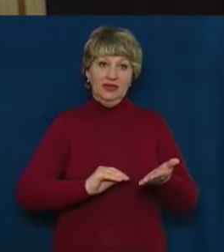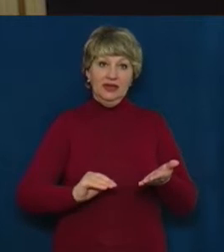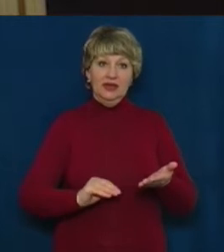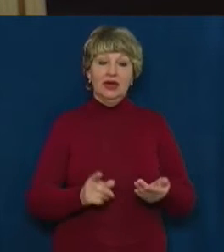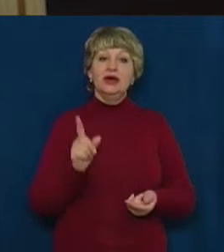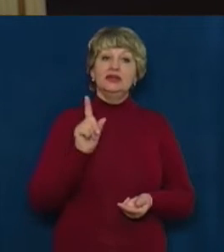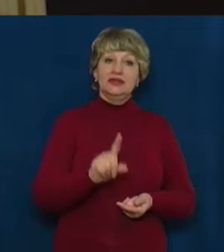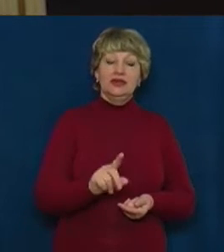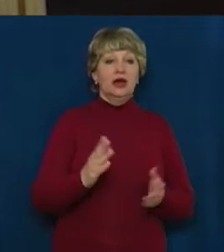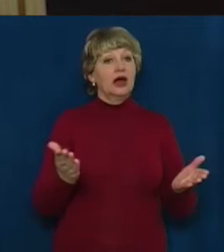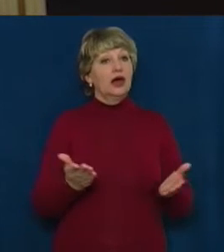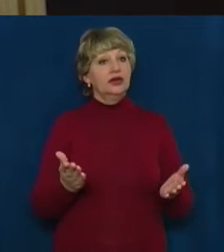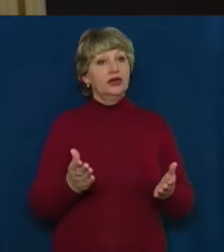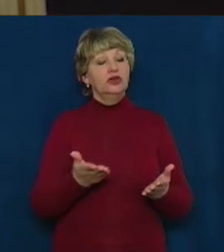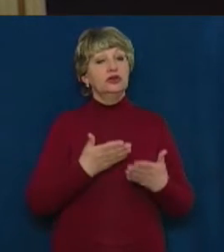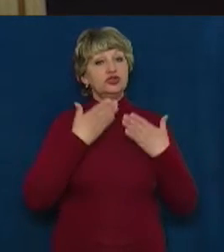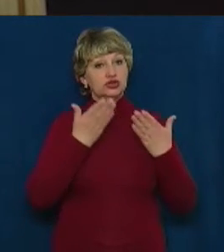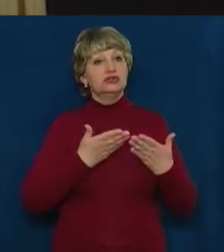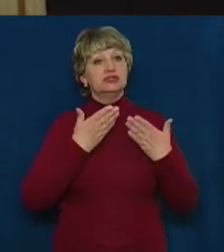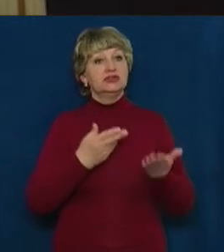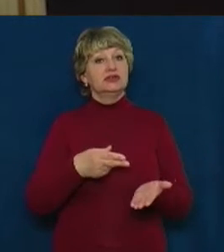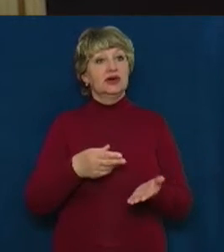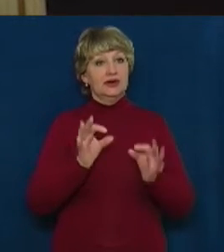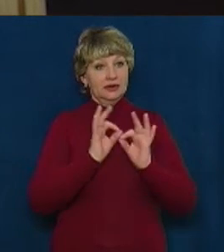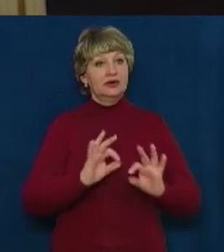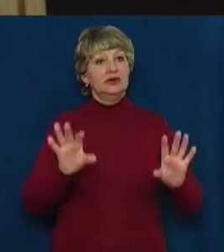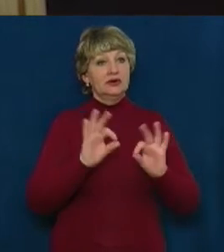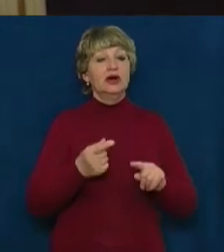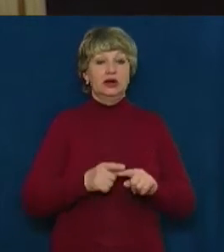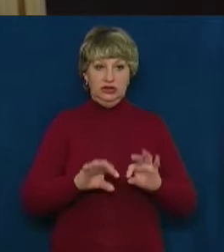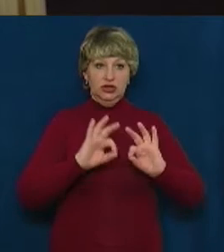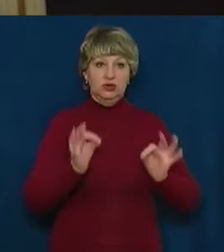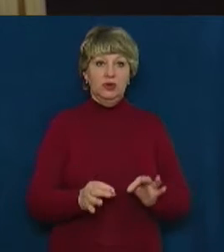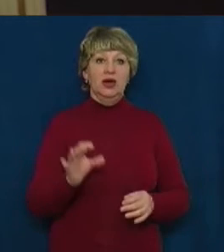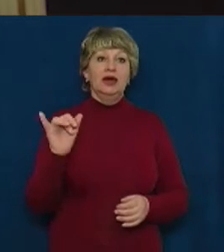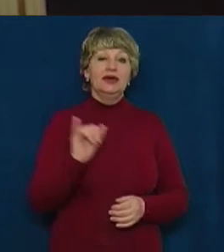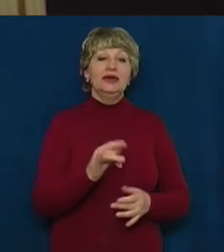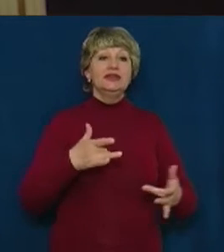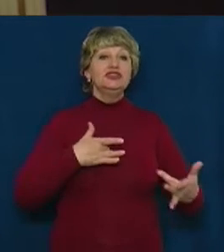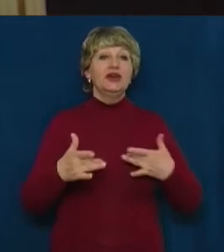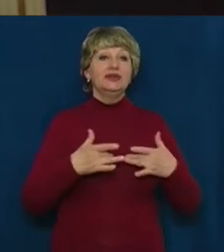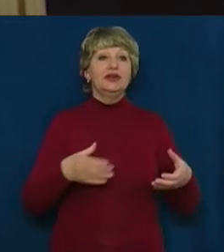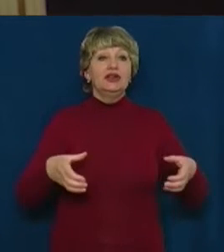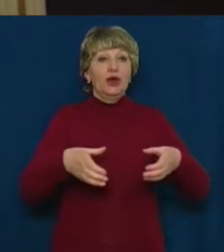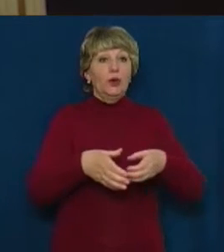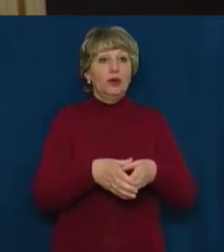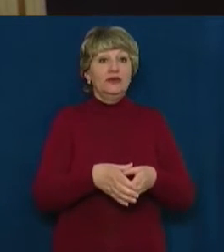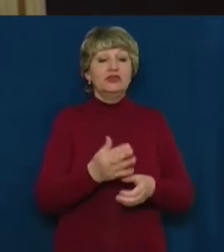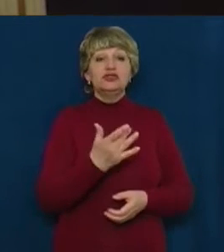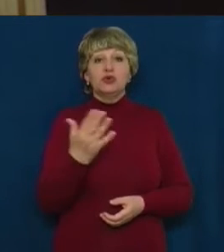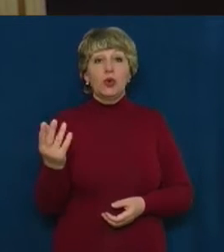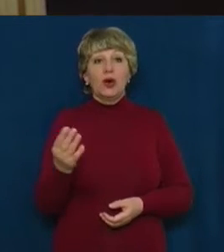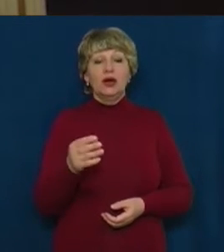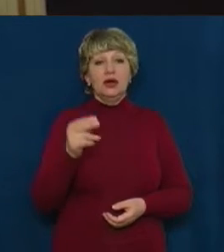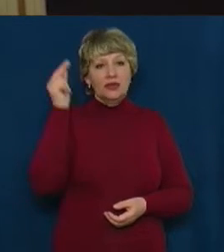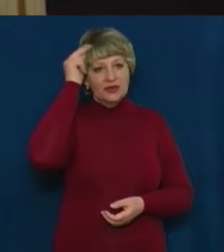дипламують, оскільки це, відповідно, також мистецтво потужне. І, відповідно, театральні колективи, оскільки в кожних гавчарніх закладах,